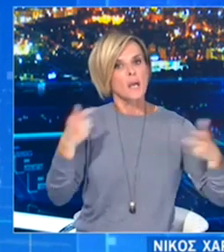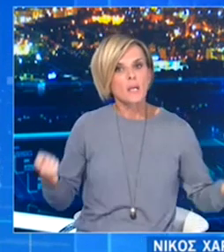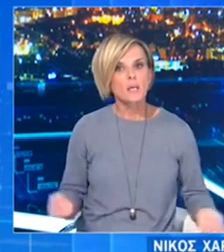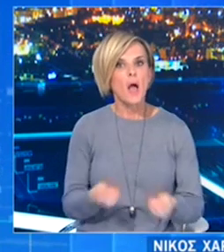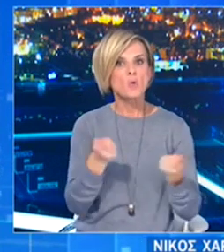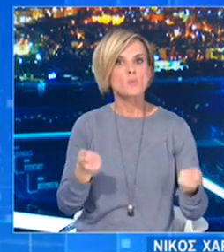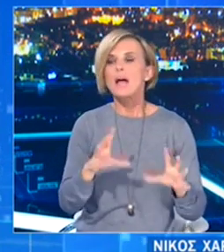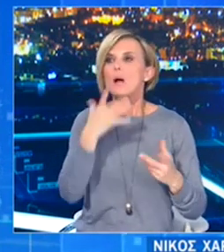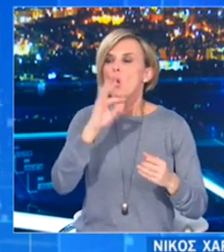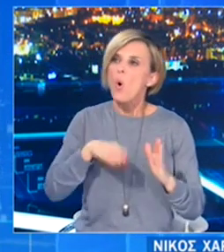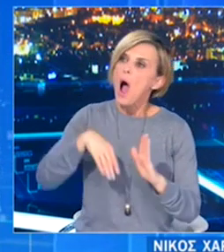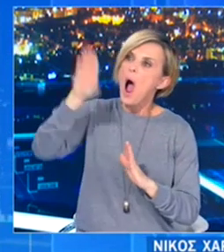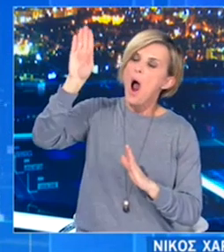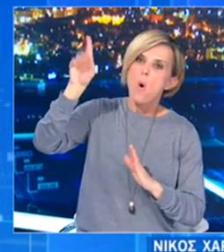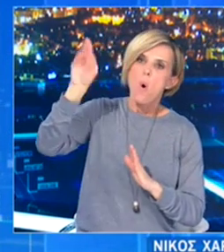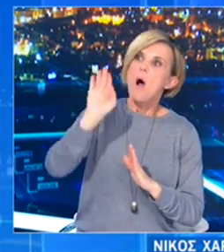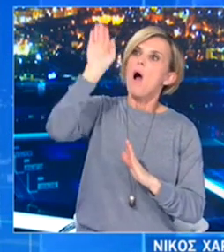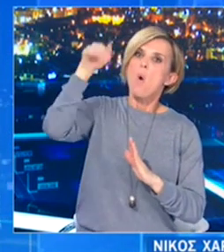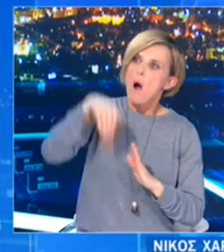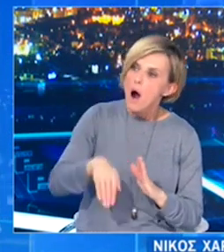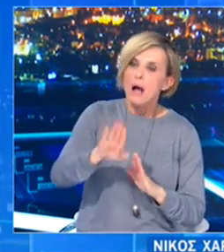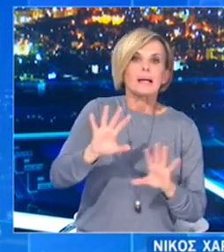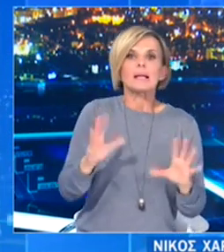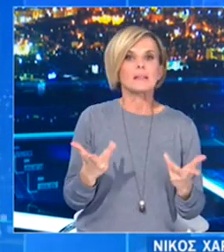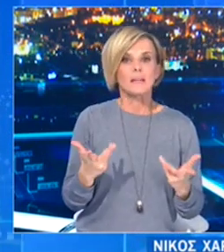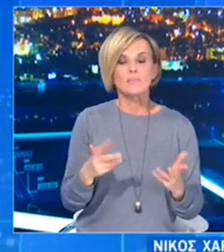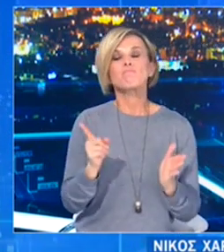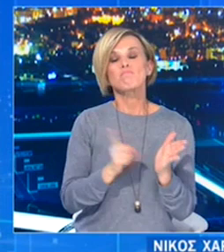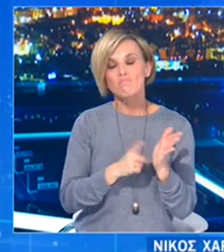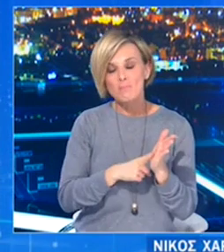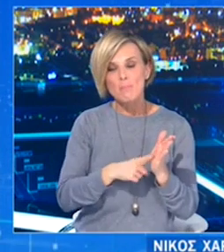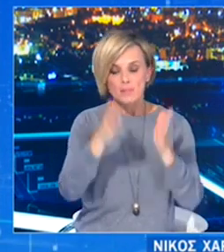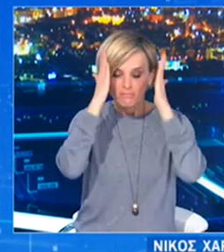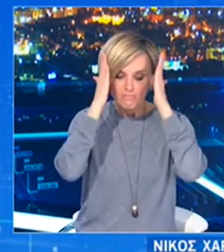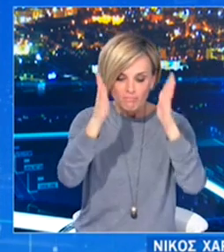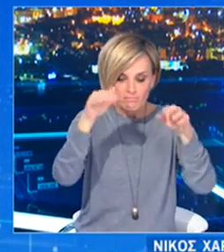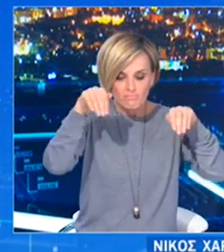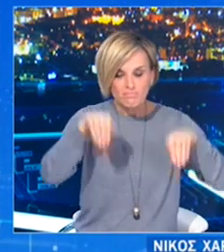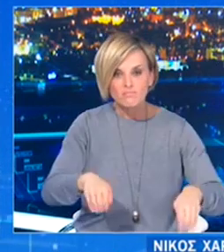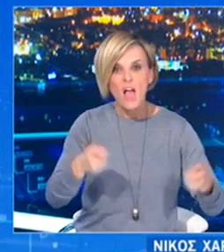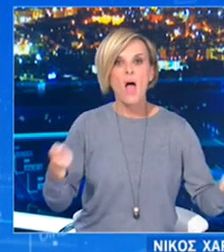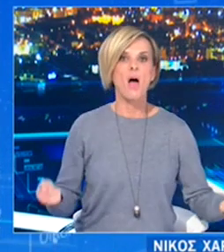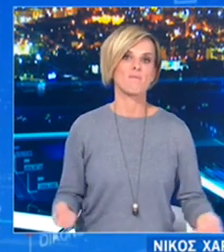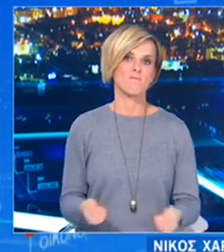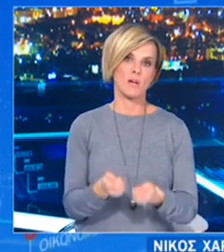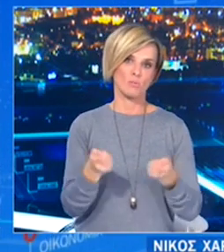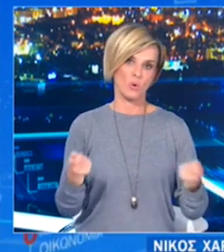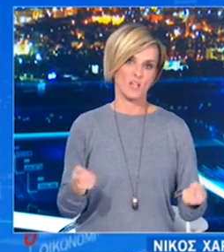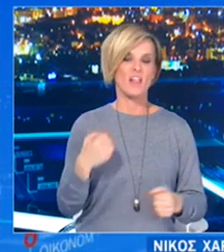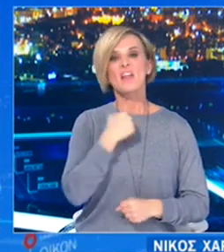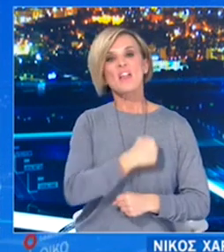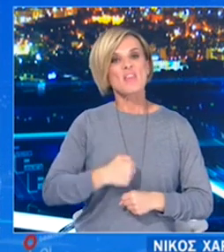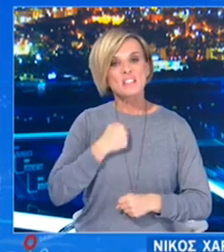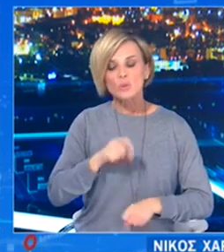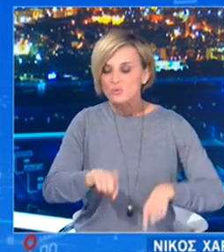διακυμάνσεις και είναι ξεκάθαρον το πόσο πιστά τα εφαρμόζουμε. Και τα στοιχεία δείχνουν ότι δυστυχώς σε κάποιες περιοχές, τα μέτρα δεν τηρούνται με τη